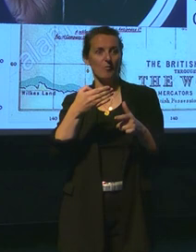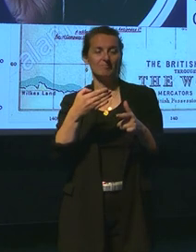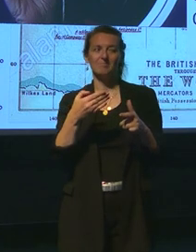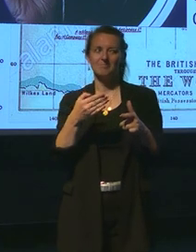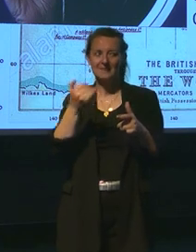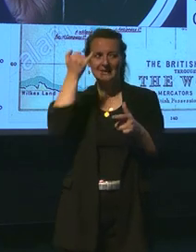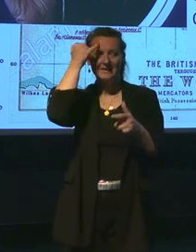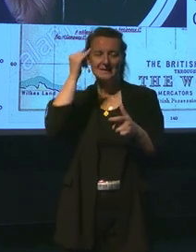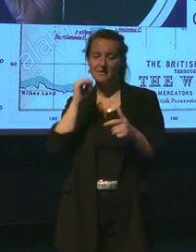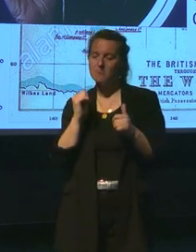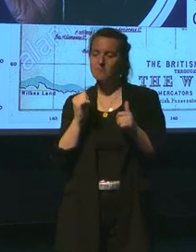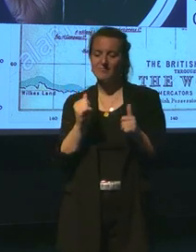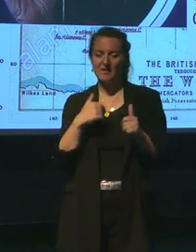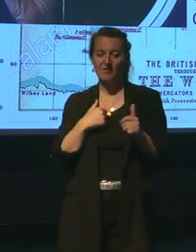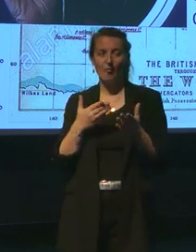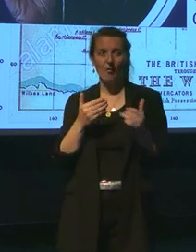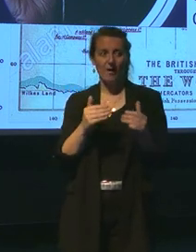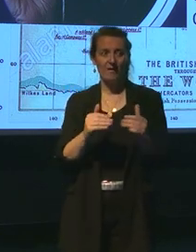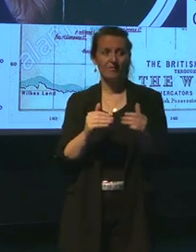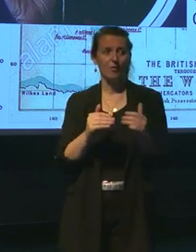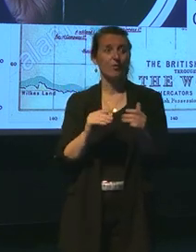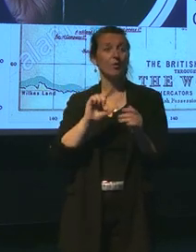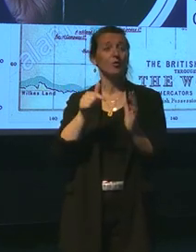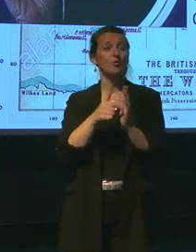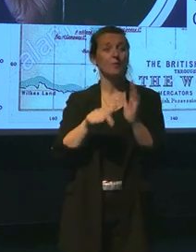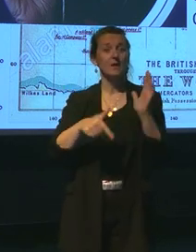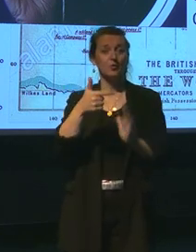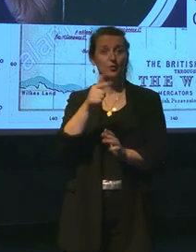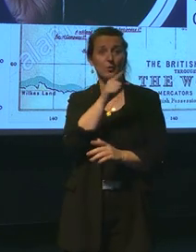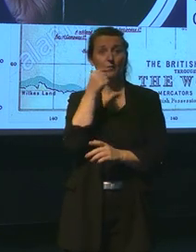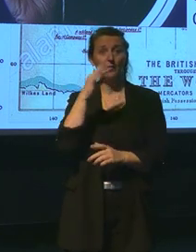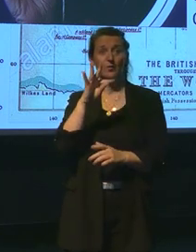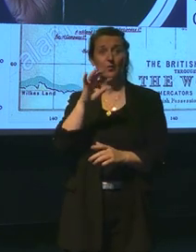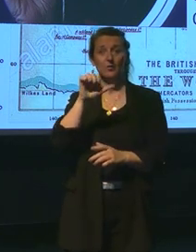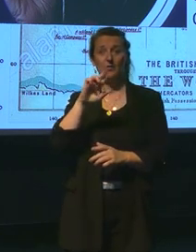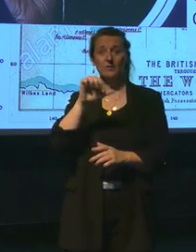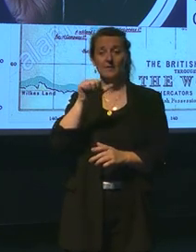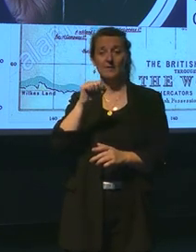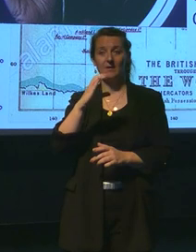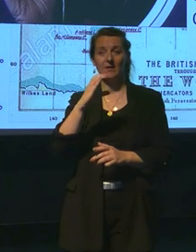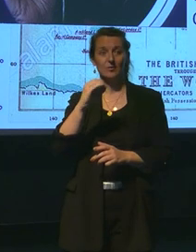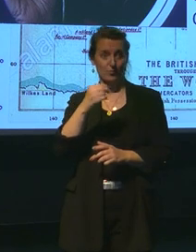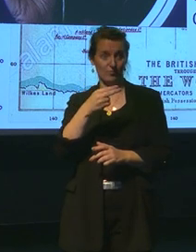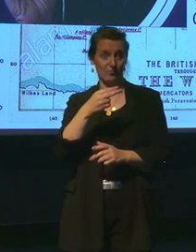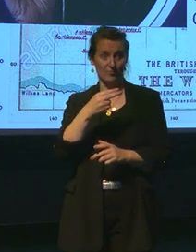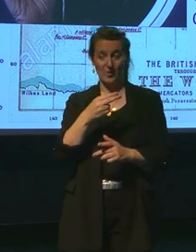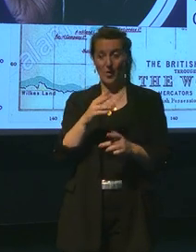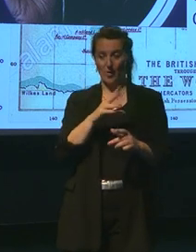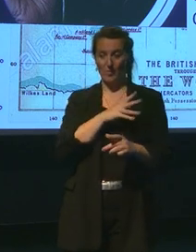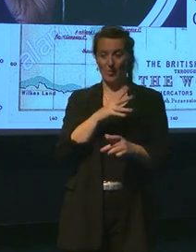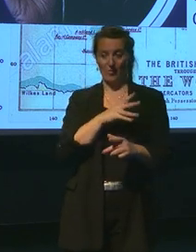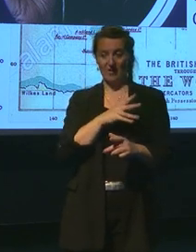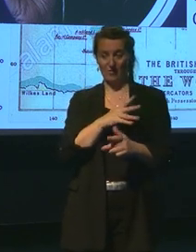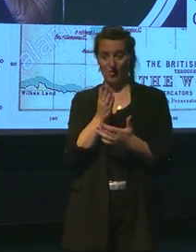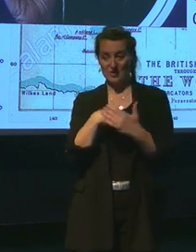avec Jean-Marie Tarascon, professeur au collège de France, en alliance avec une start-up comme on dit du CNA, pour créer